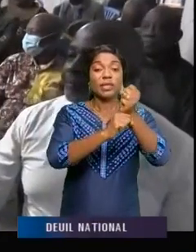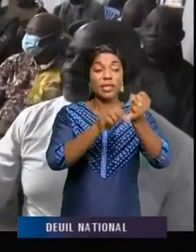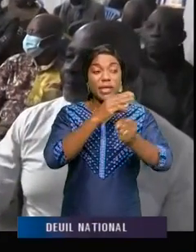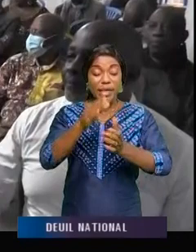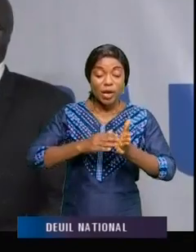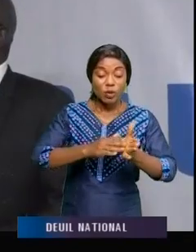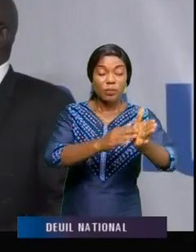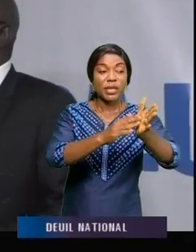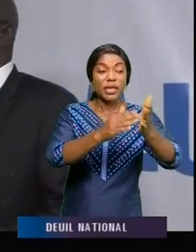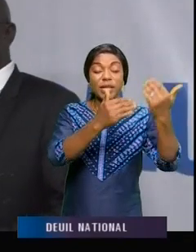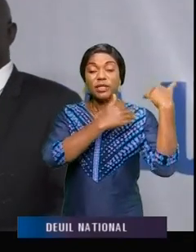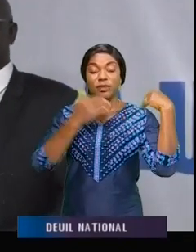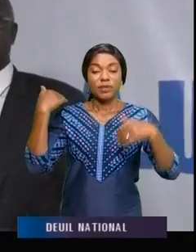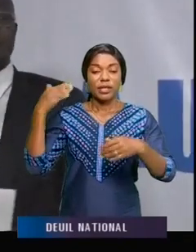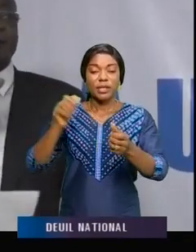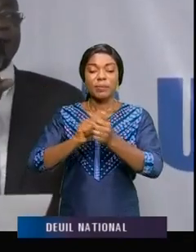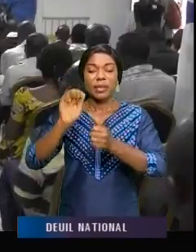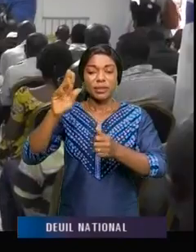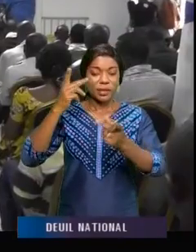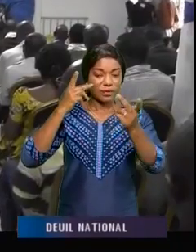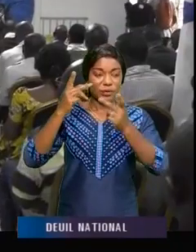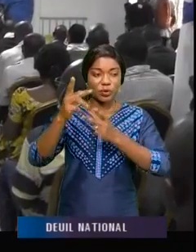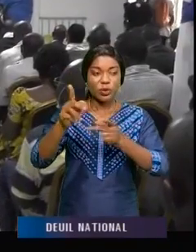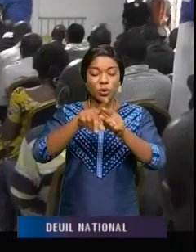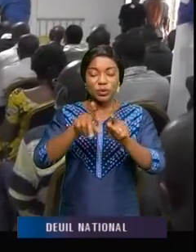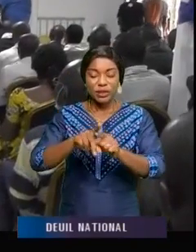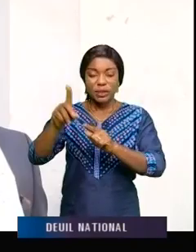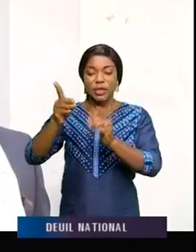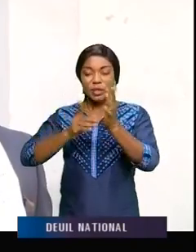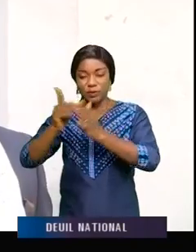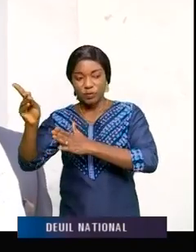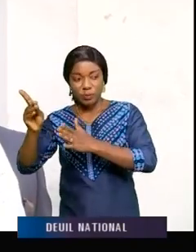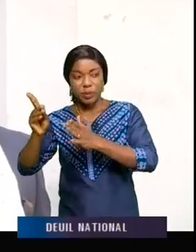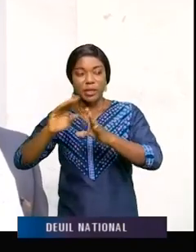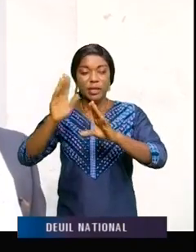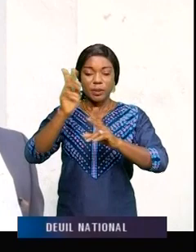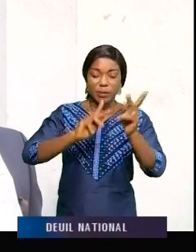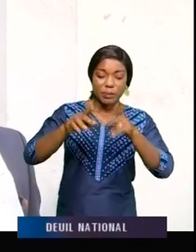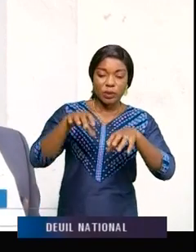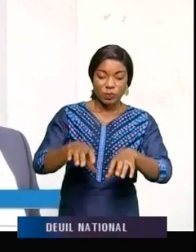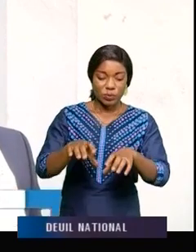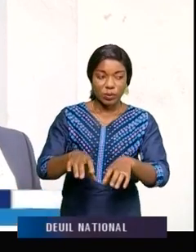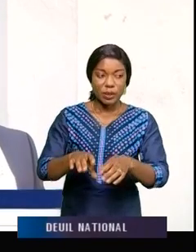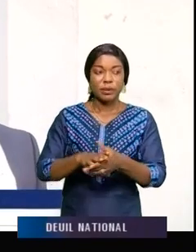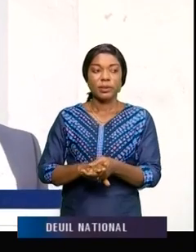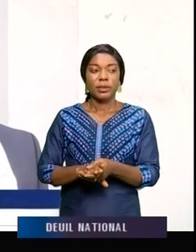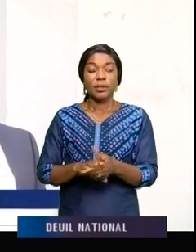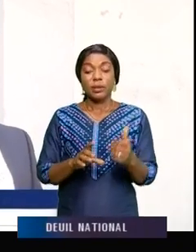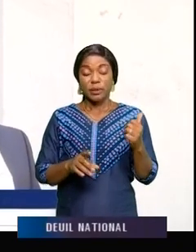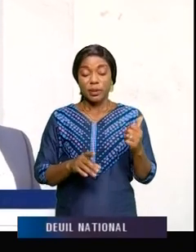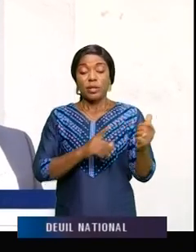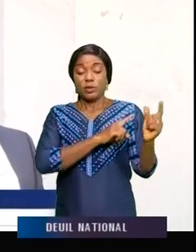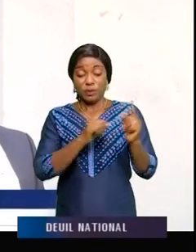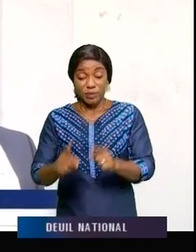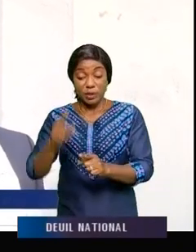africaine dans sa vision éclairée des développements du capital humain. Aujourd'hui, il s'est aimé de soutenir la charte